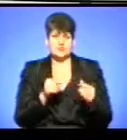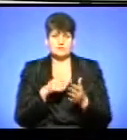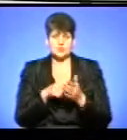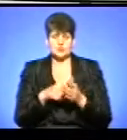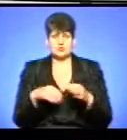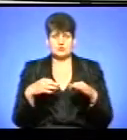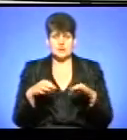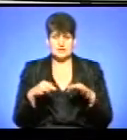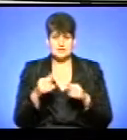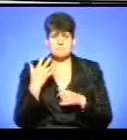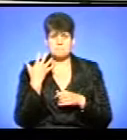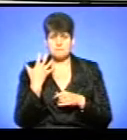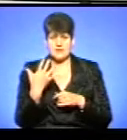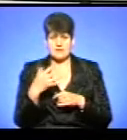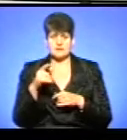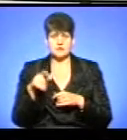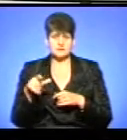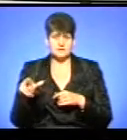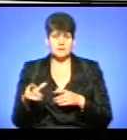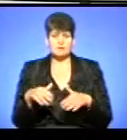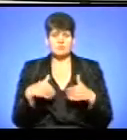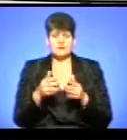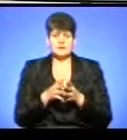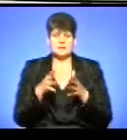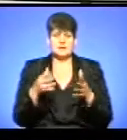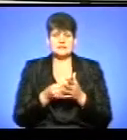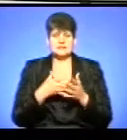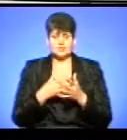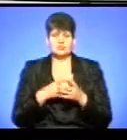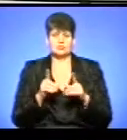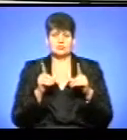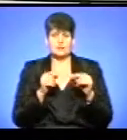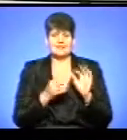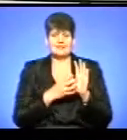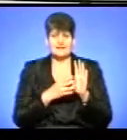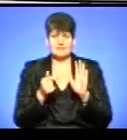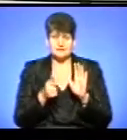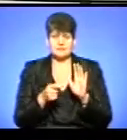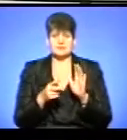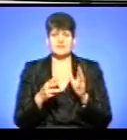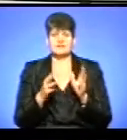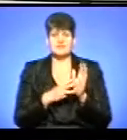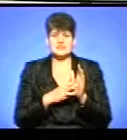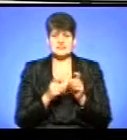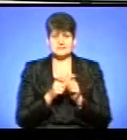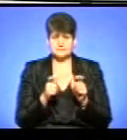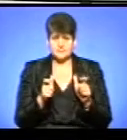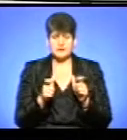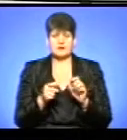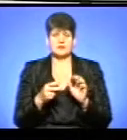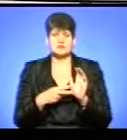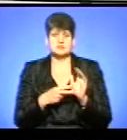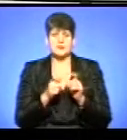П'ятеро перевізників пропонували підвищити ціну у маршрутках на 9 гривень готівкою, 8 електронним квитком, 7 карткою